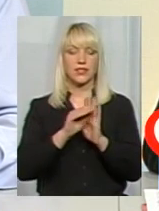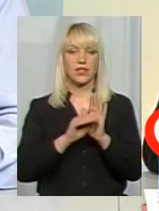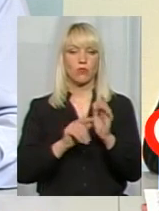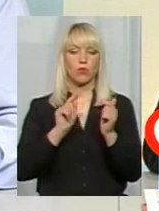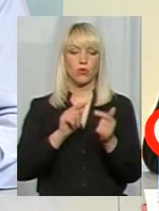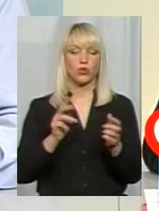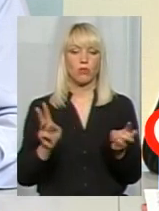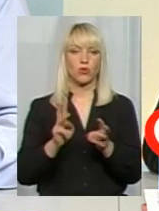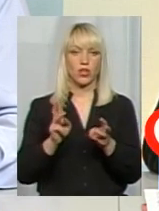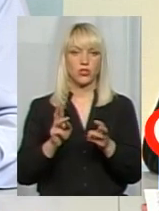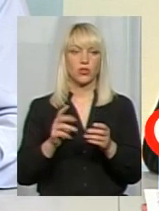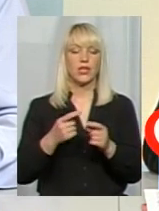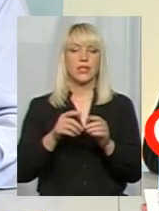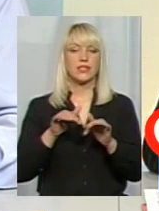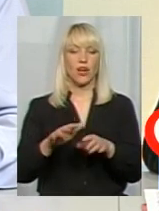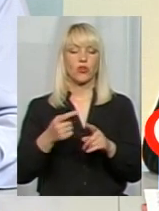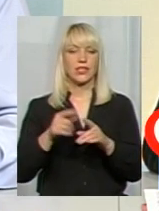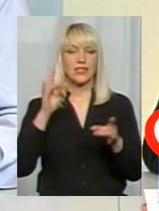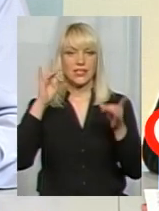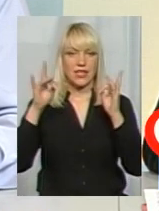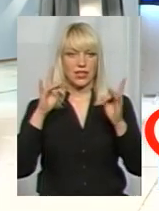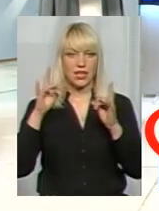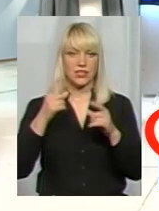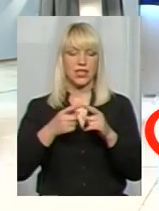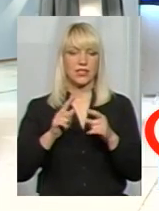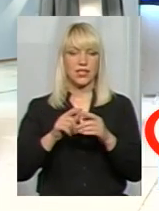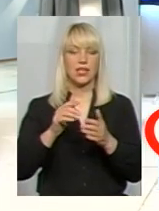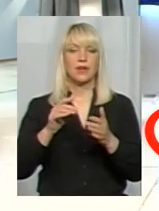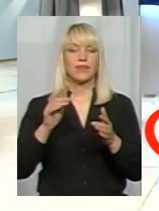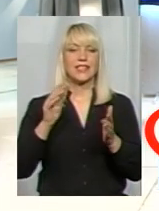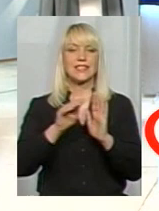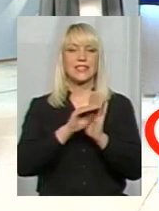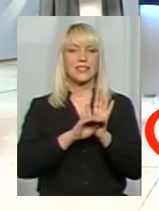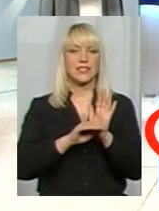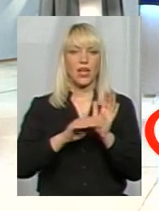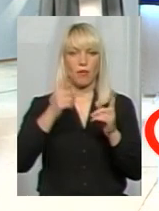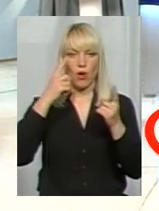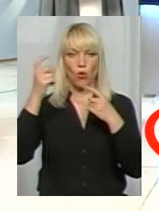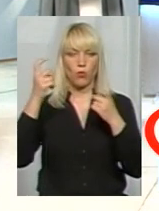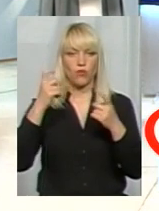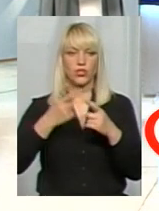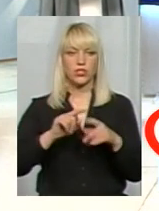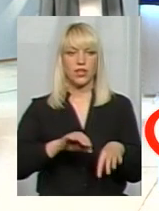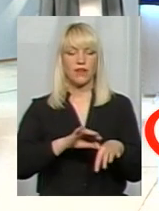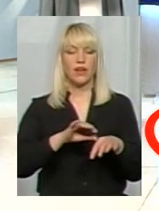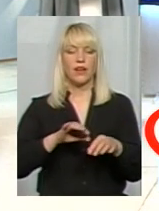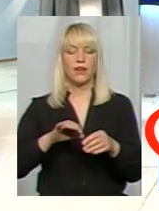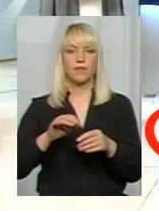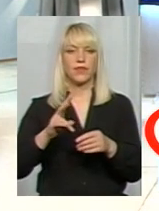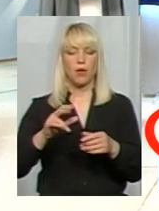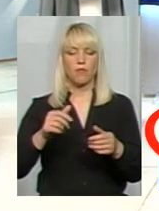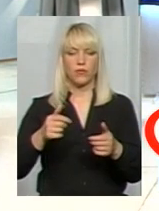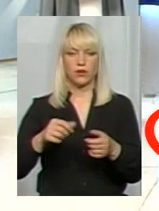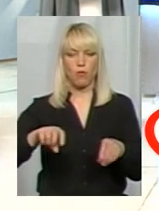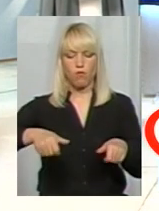захисту, це і сигналізація, це і система оповіщення, це і виведення сигналів на пульс зв'язку частини,'язку з тим,